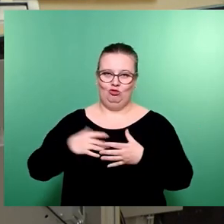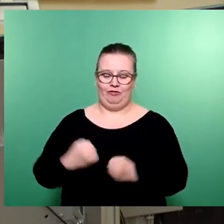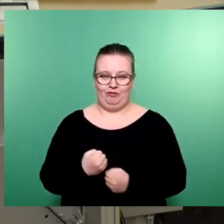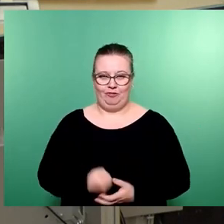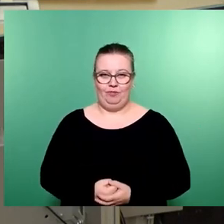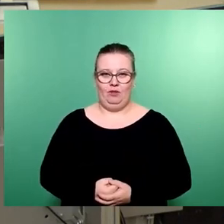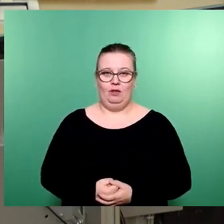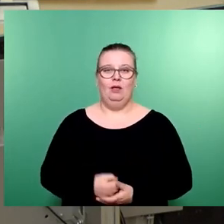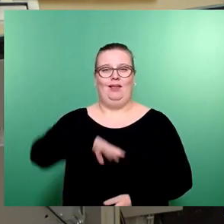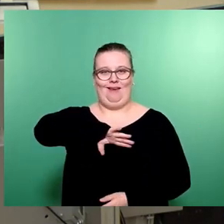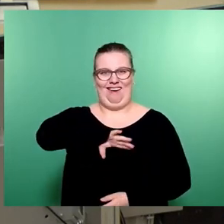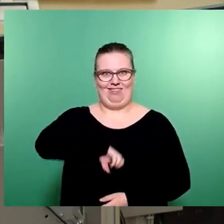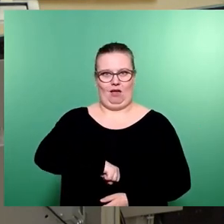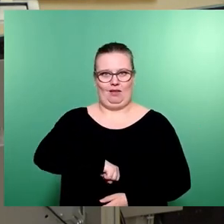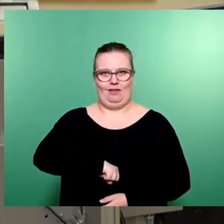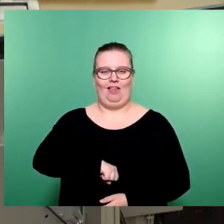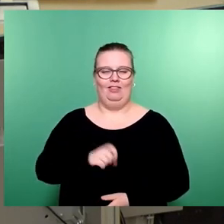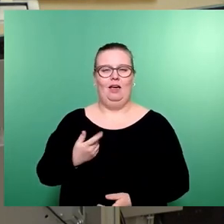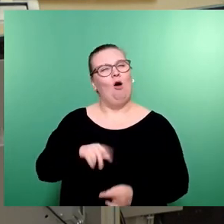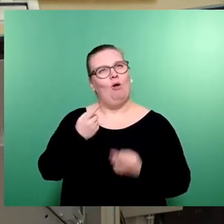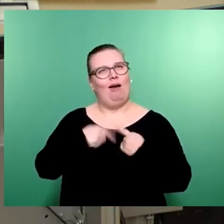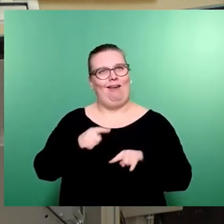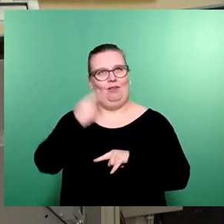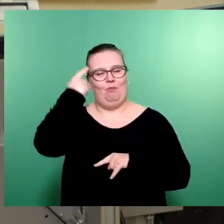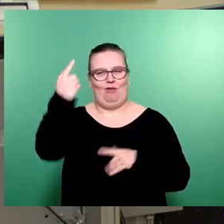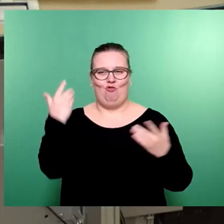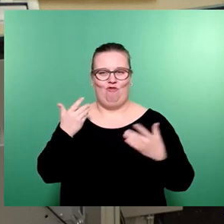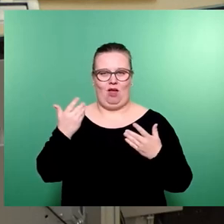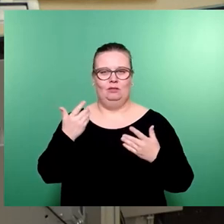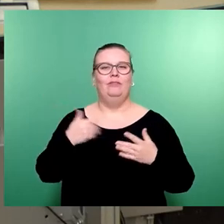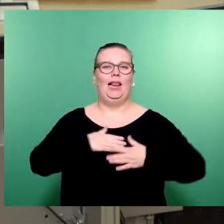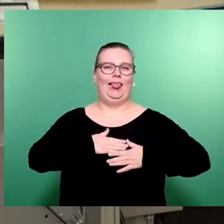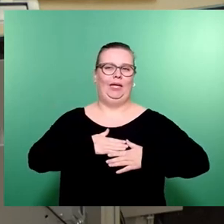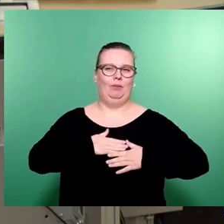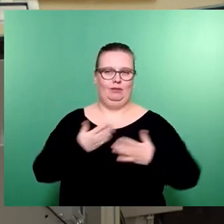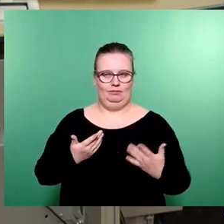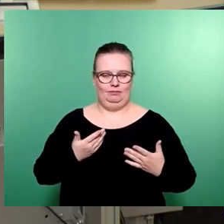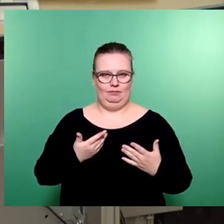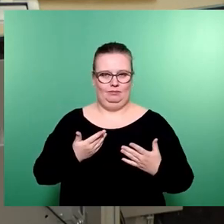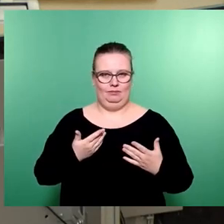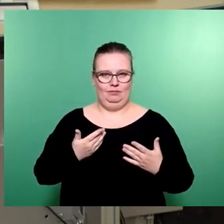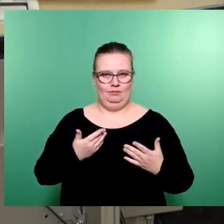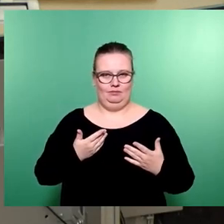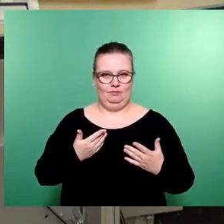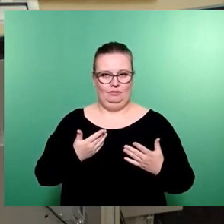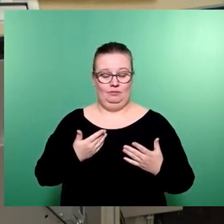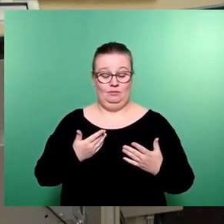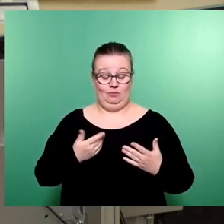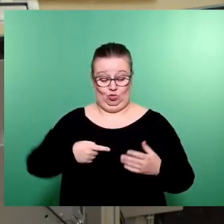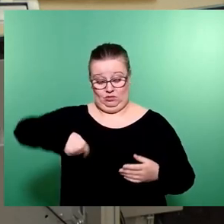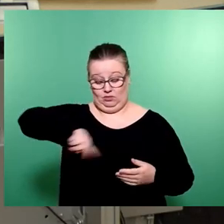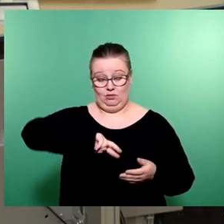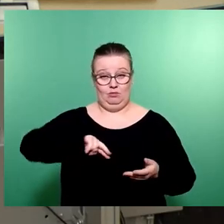Ertragt einander in Liebe hat auch noch eine andere Denkbewegung, nämlich die der Liebe. Was heißt das in kommunalkolitischem Kontext?